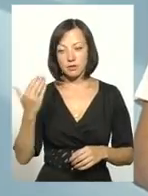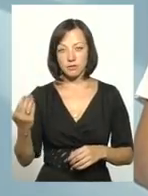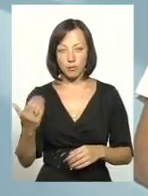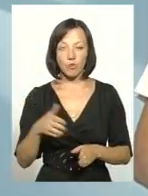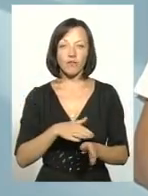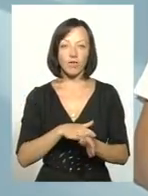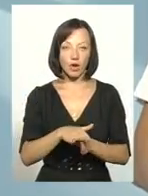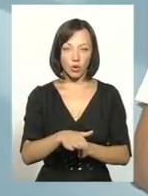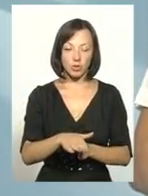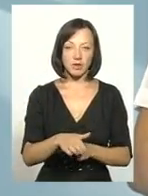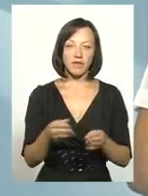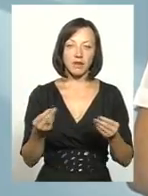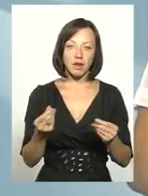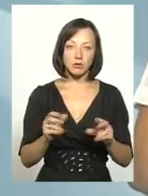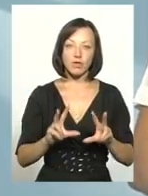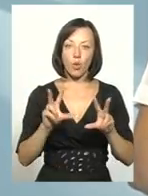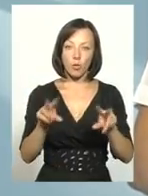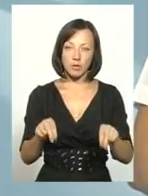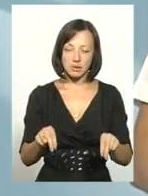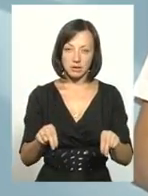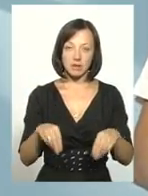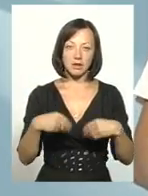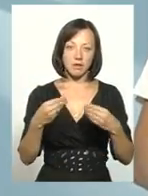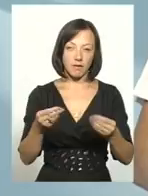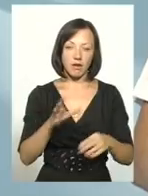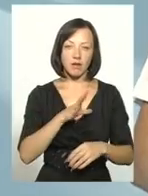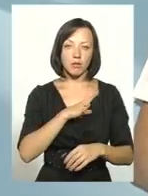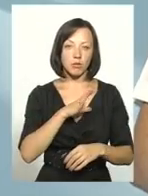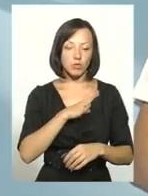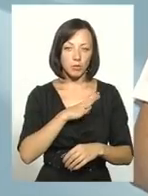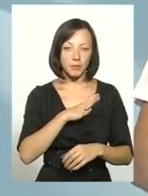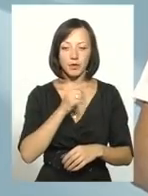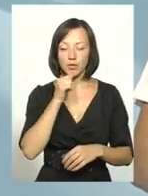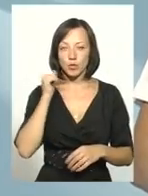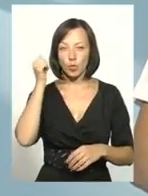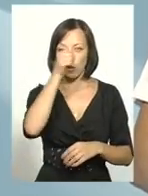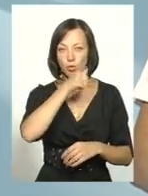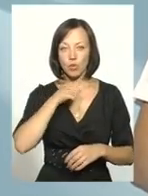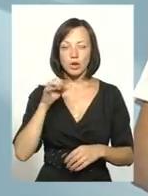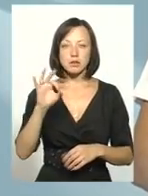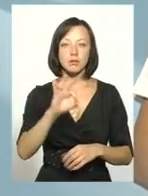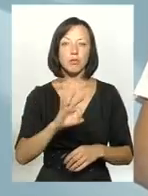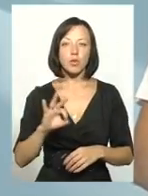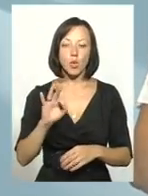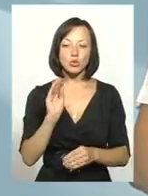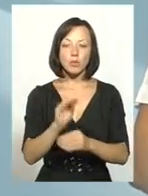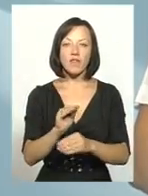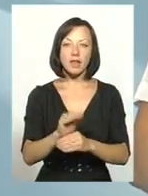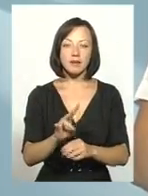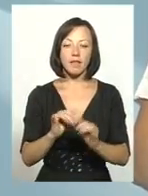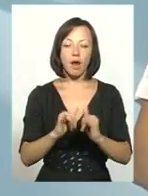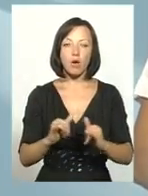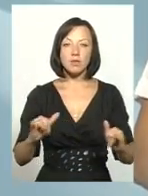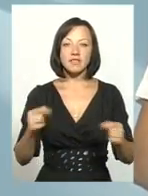ті фінансові обіцянки, які вона декларувала в минулому році. Тобто мова йде про субвенційний розвиток